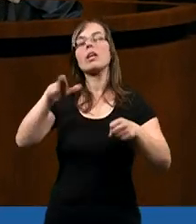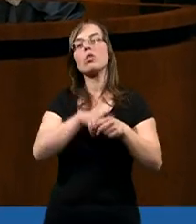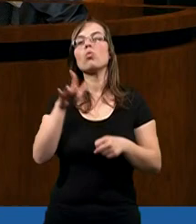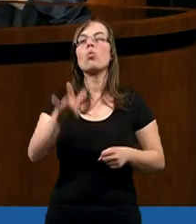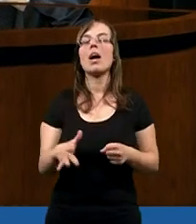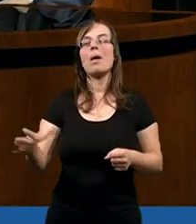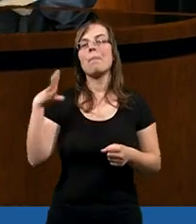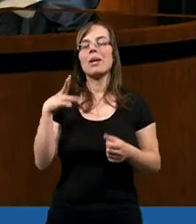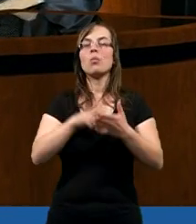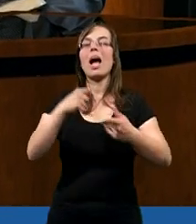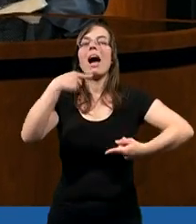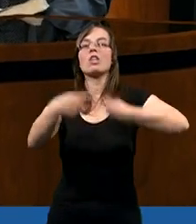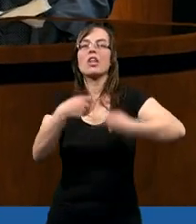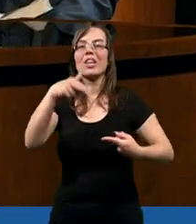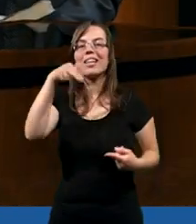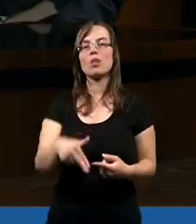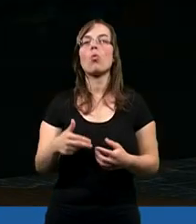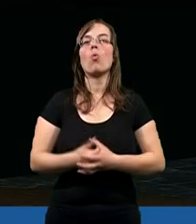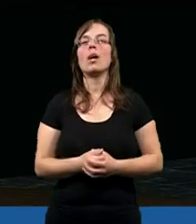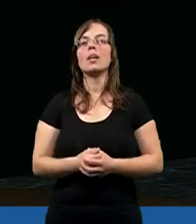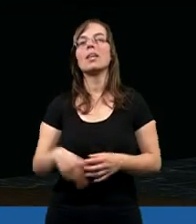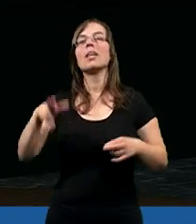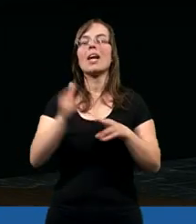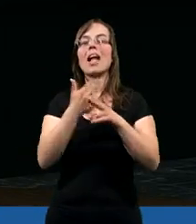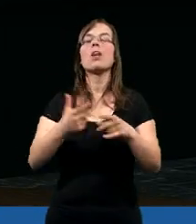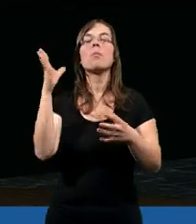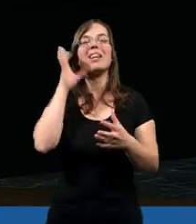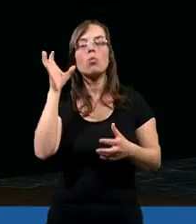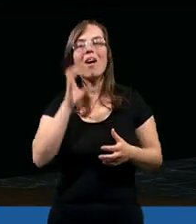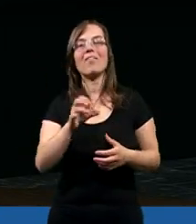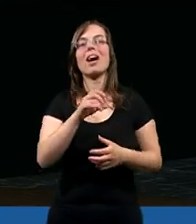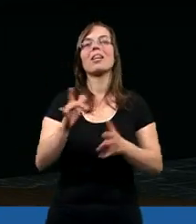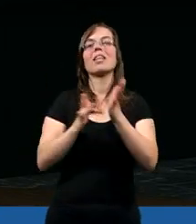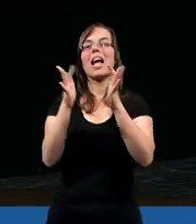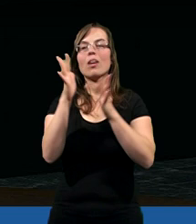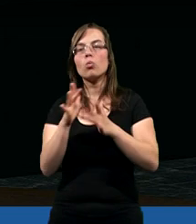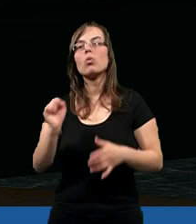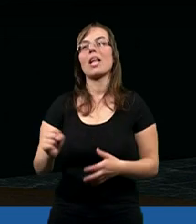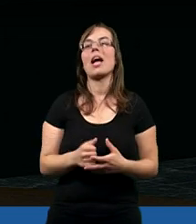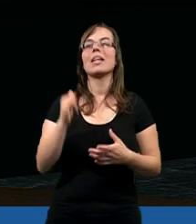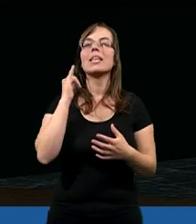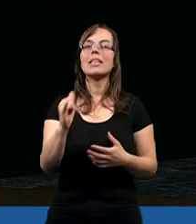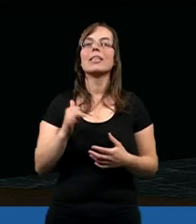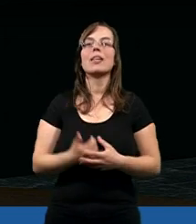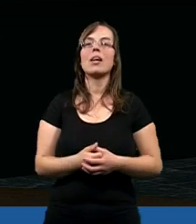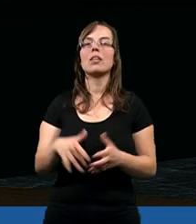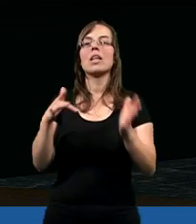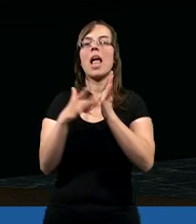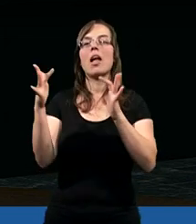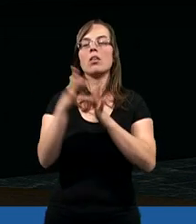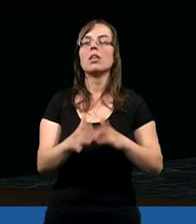był na dziedzińcu, kiedy przysłuchiwano Jezusa i